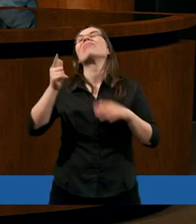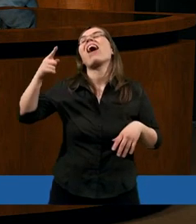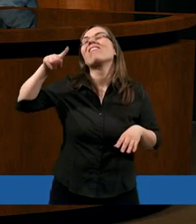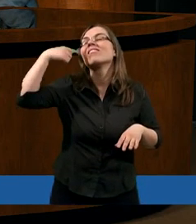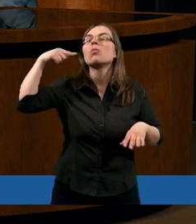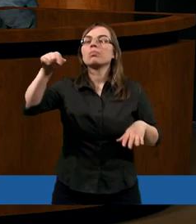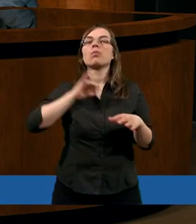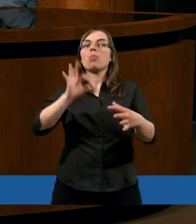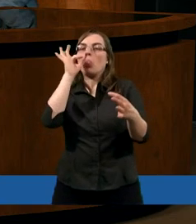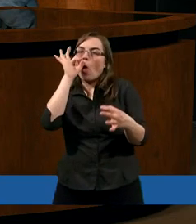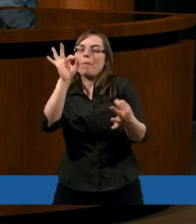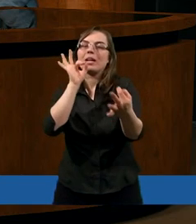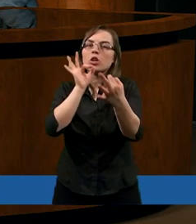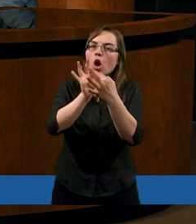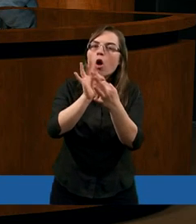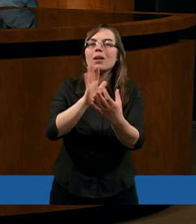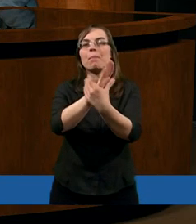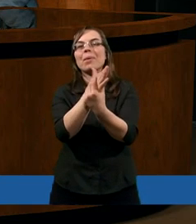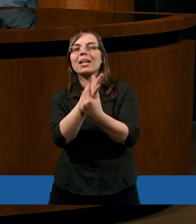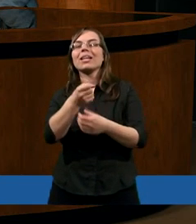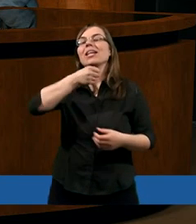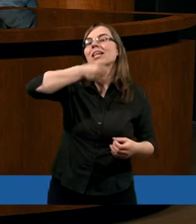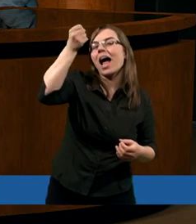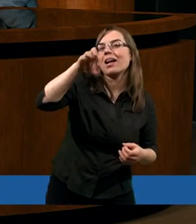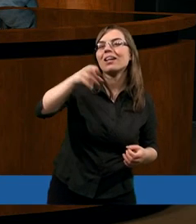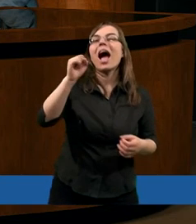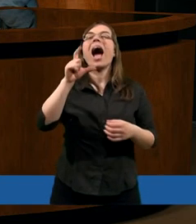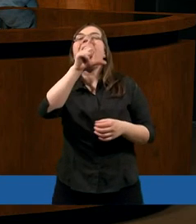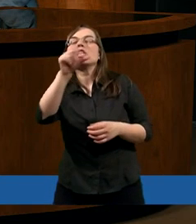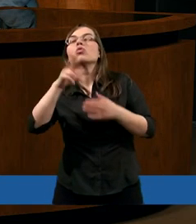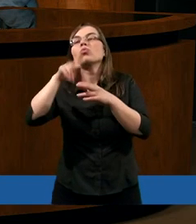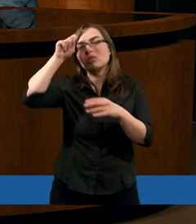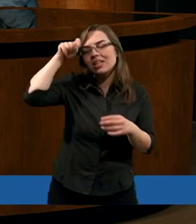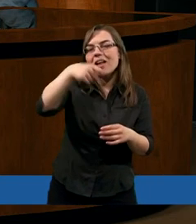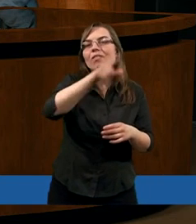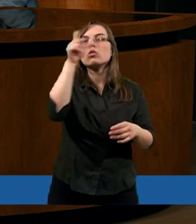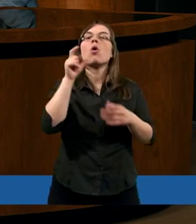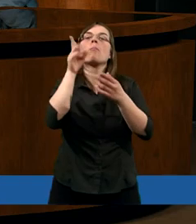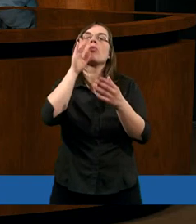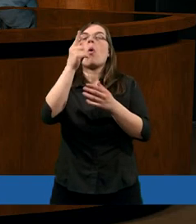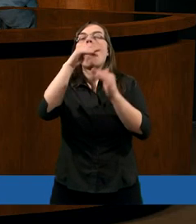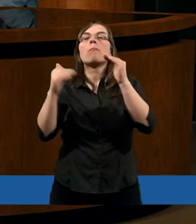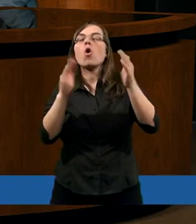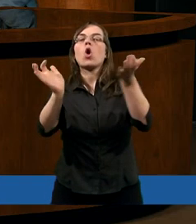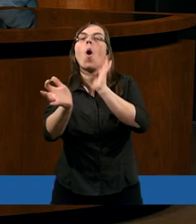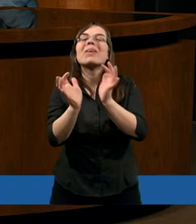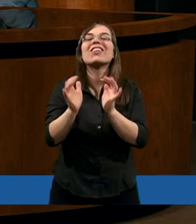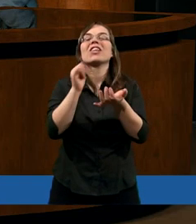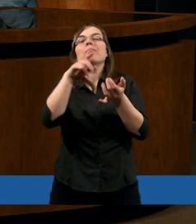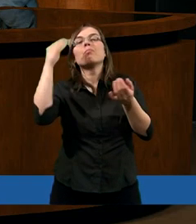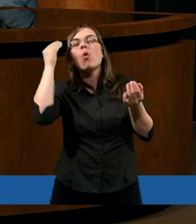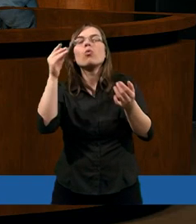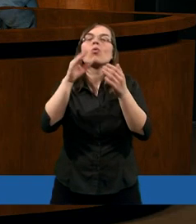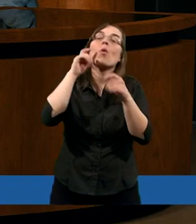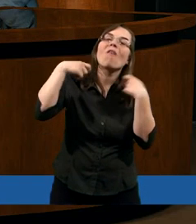Właśnie takie dobre relacje między starszym, a tymi, którzy są nazwani podopiecznymi, tym poruczonym starszym.